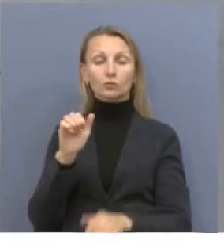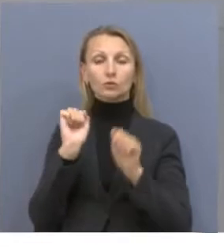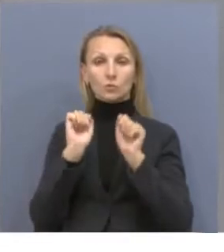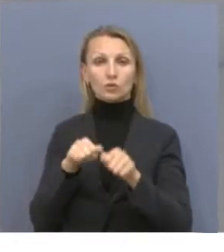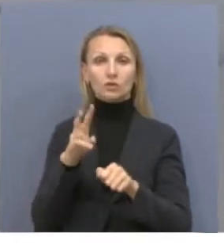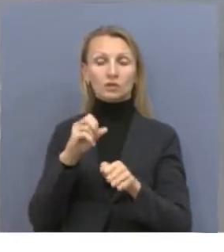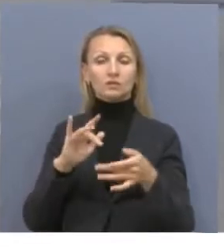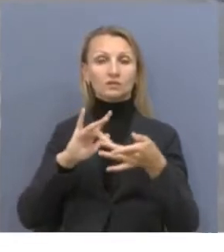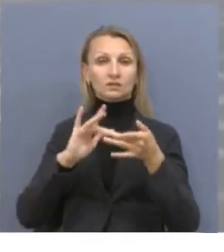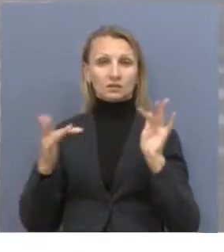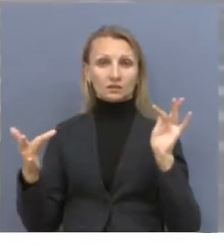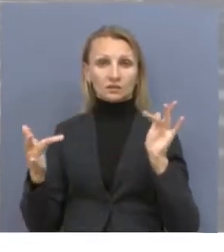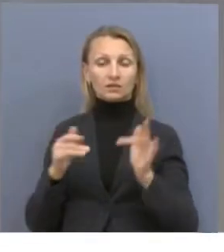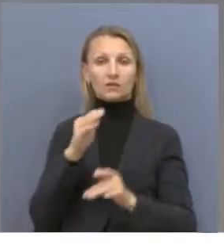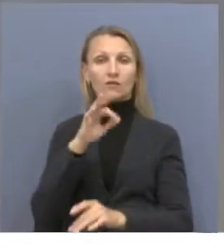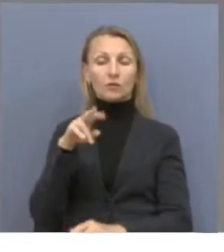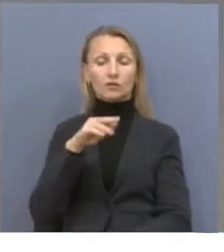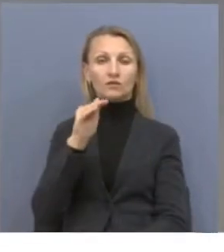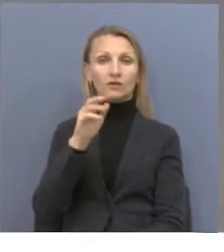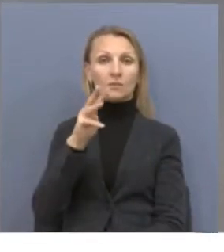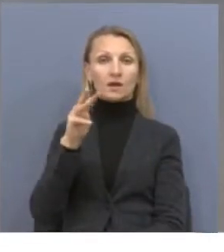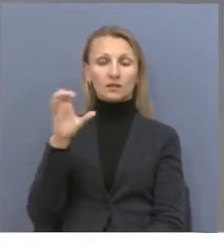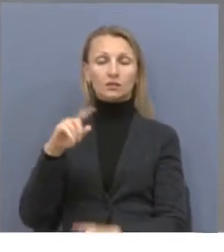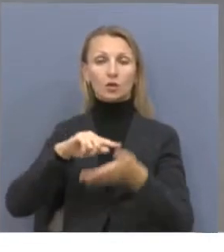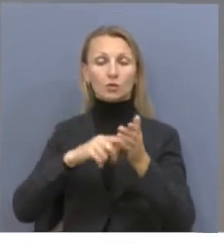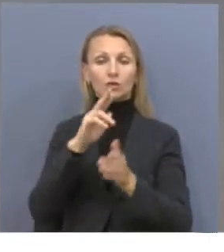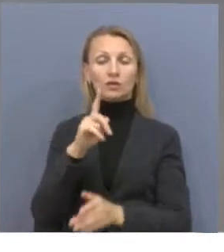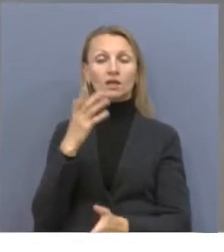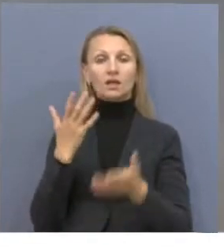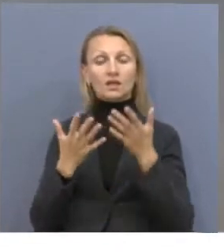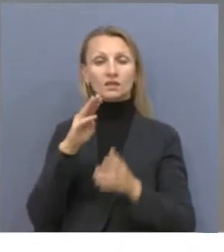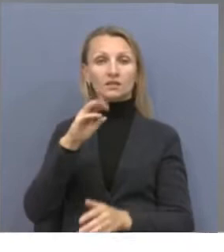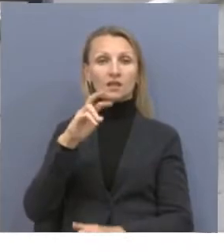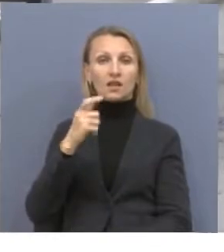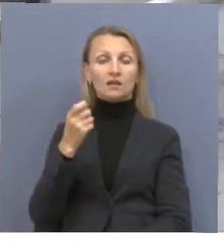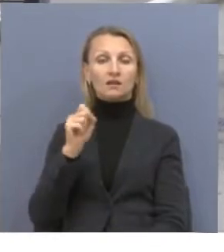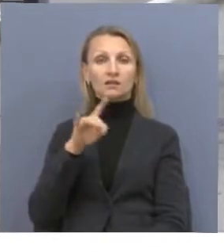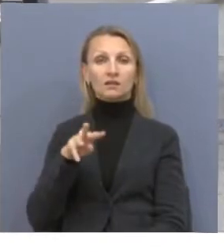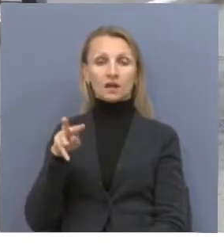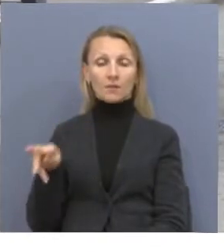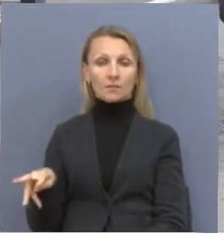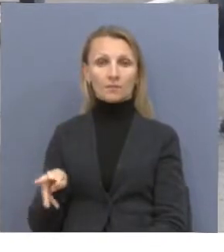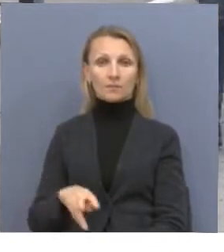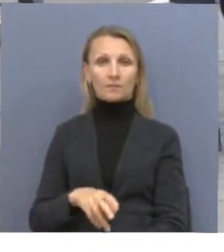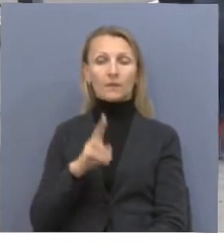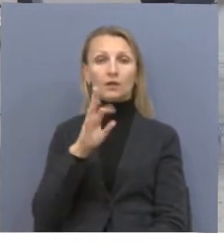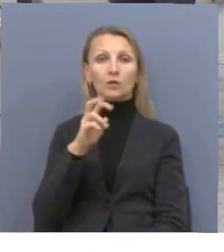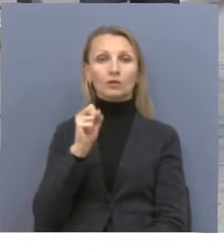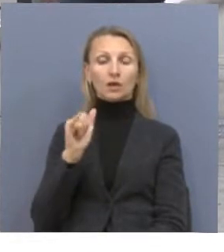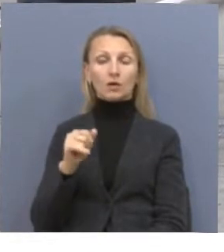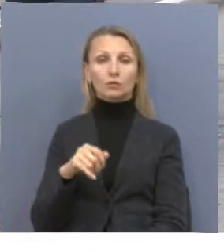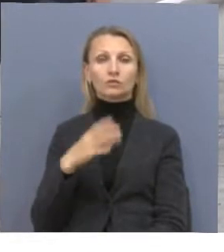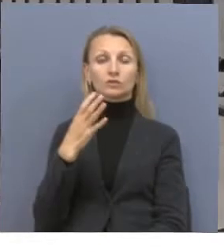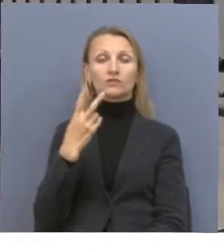правительства, на интернет-странице фонда fms.kyz и через приложение Telegram, фактанда.ру.бот и колдау 24.7.